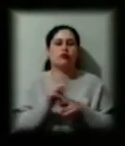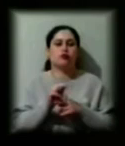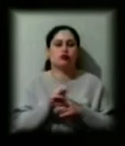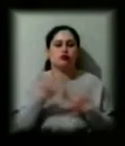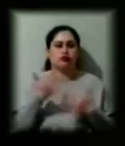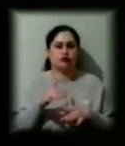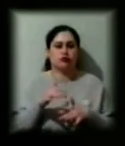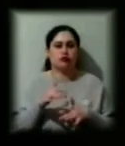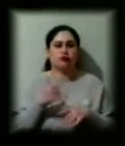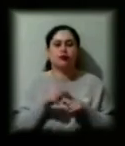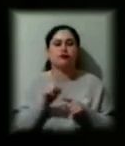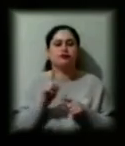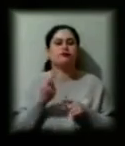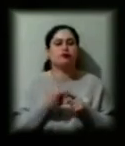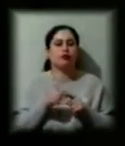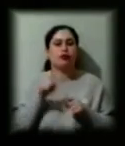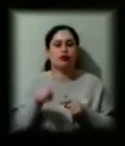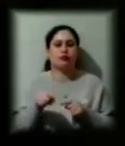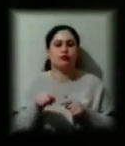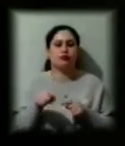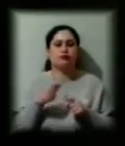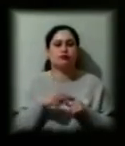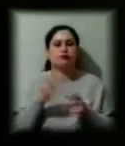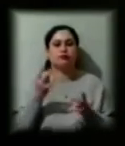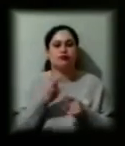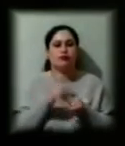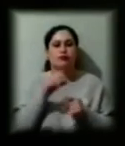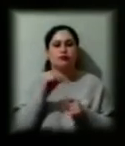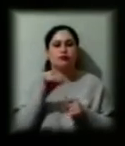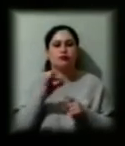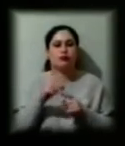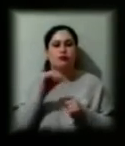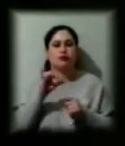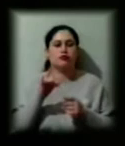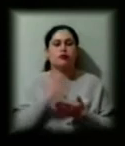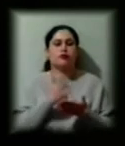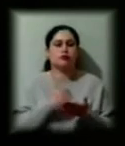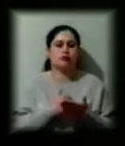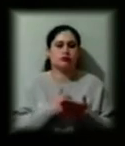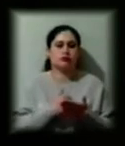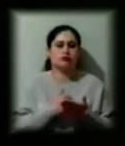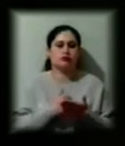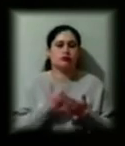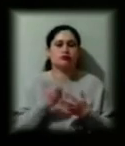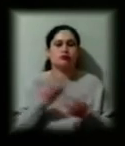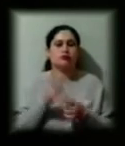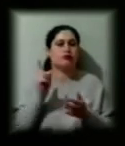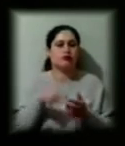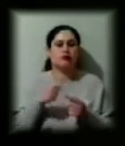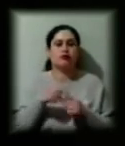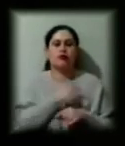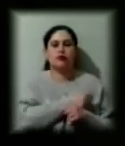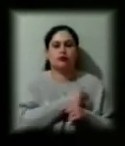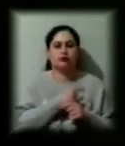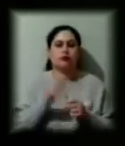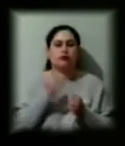Чому? Тому що там, відповідно, санітарний епідемігічний режим, який зобов'язує лікаря кожен раз, коли він